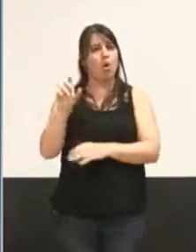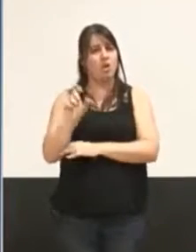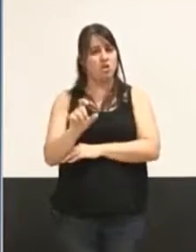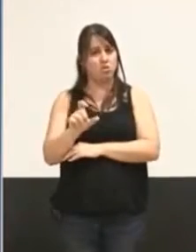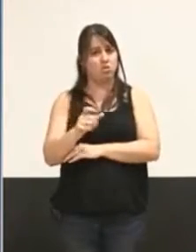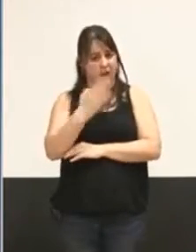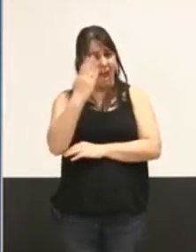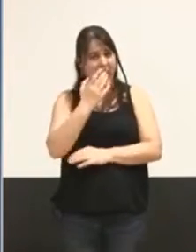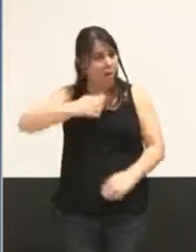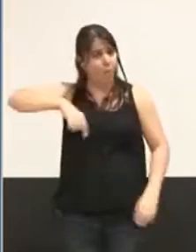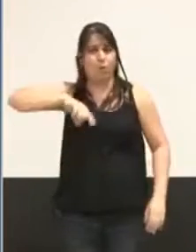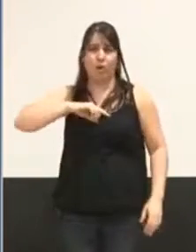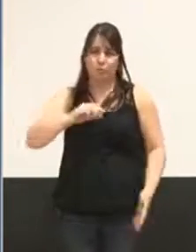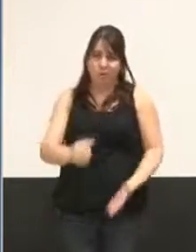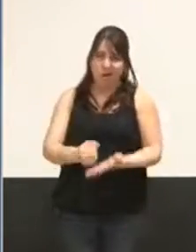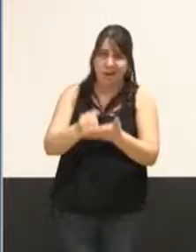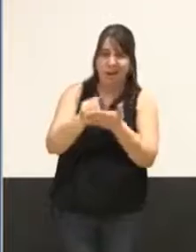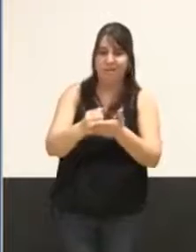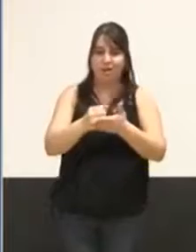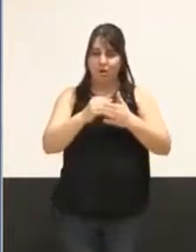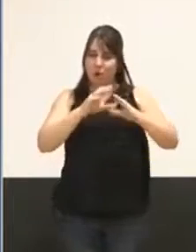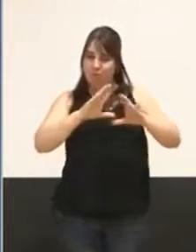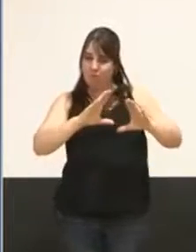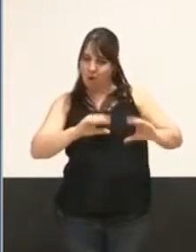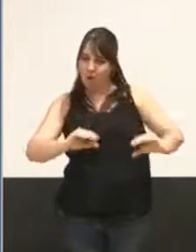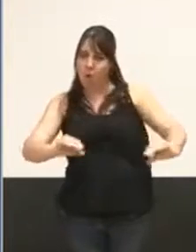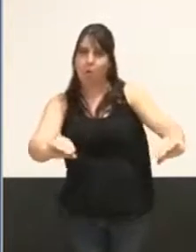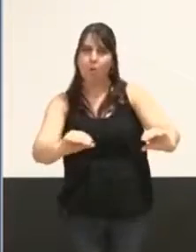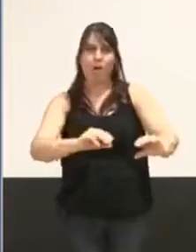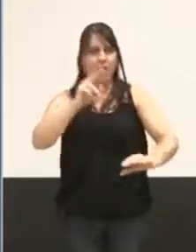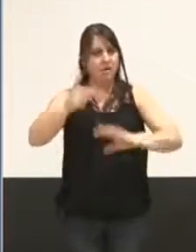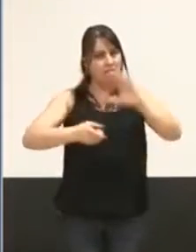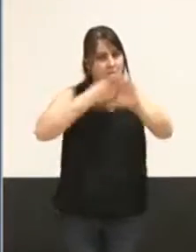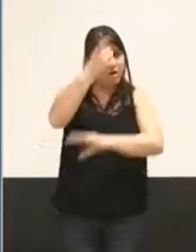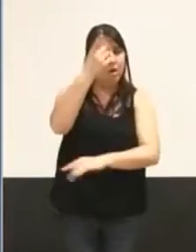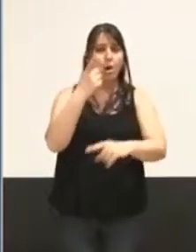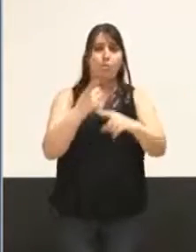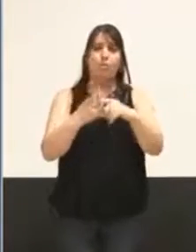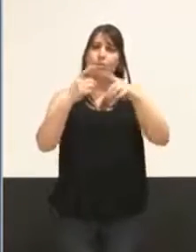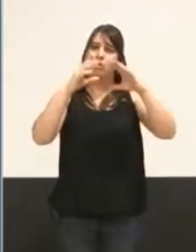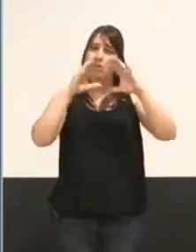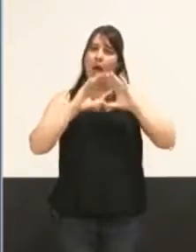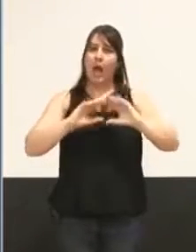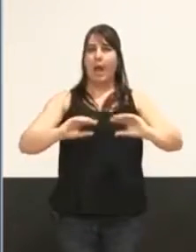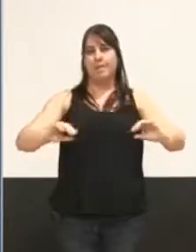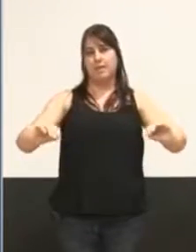de nous pour s'installer définitivement et de façon apaisée dans le paysage.